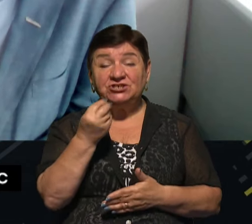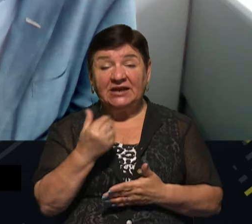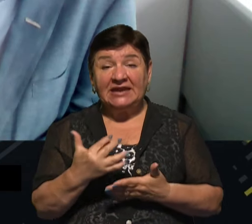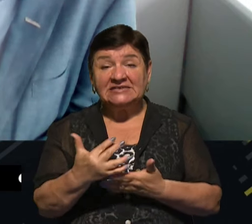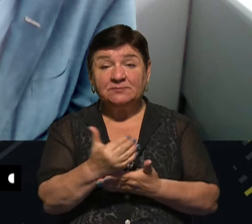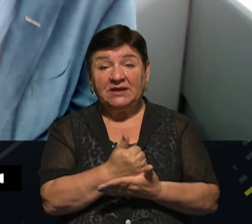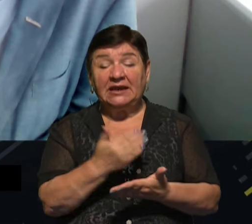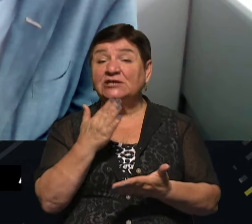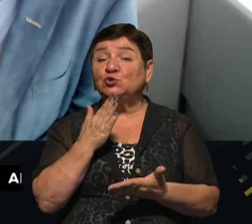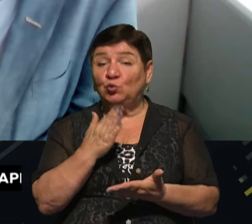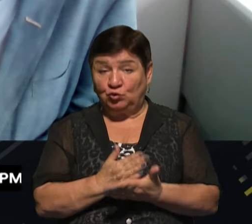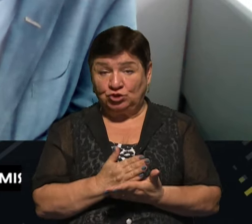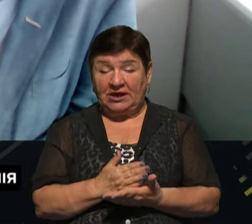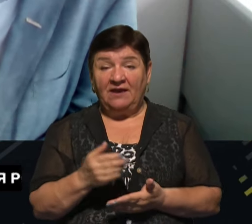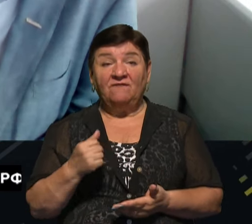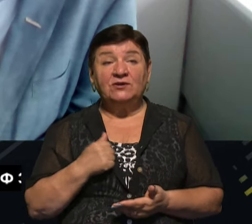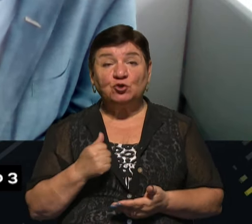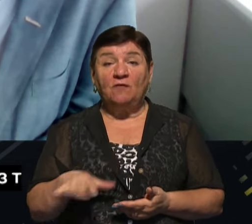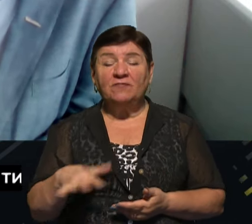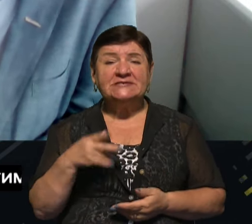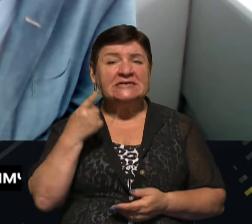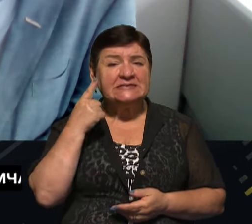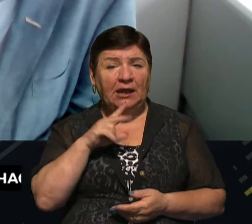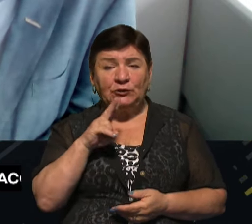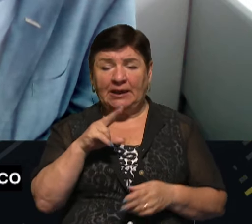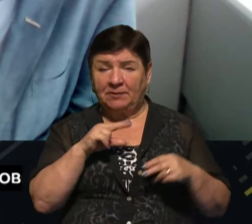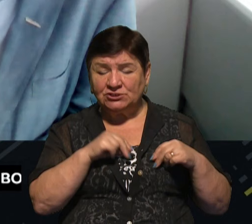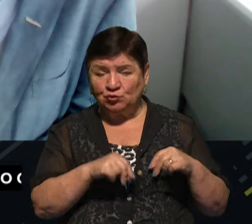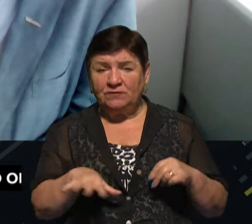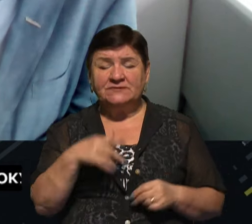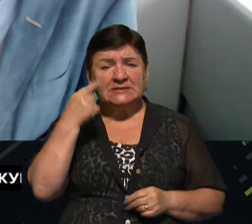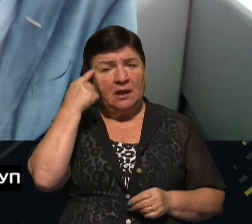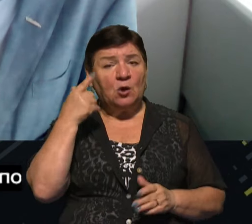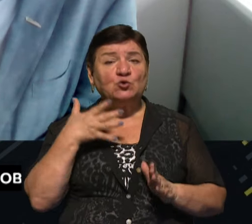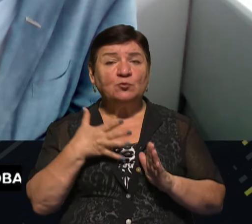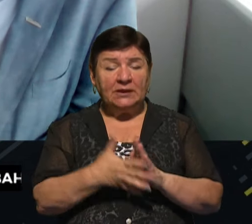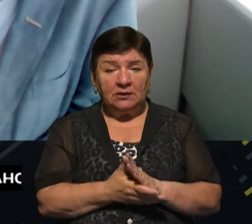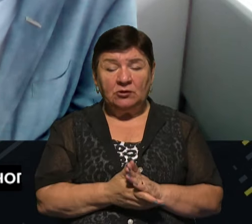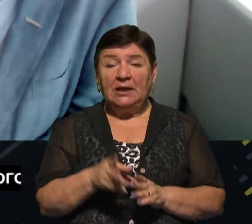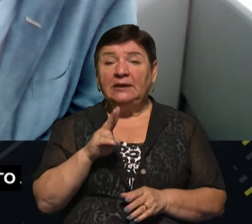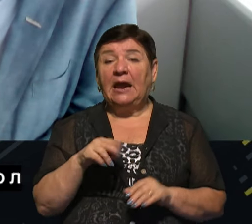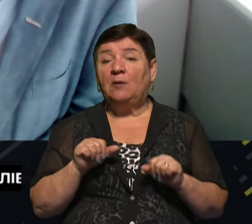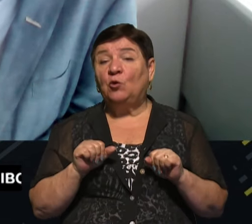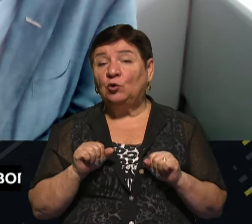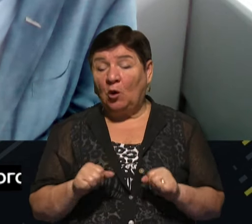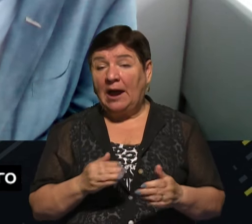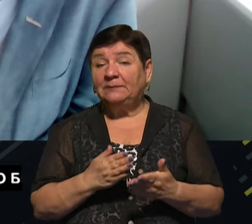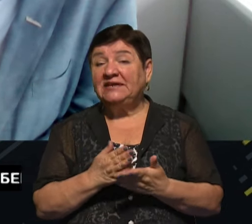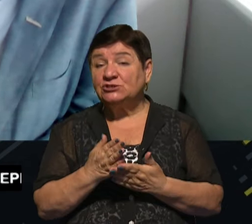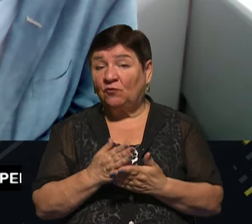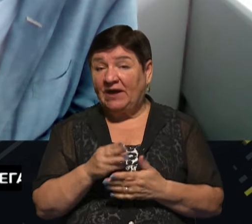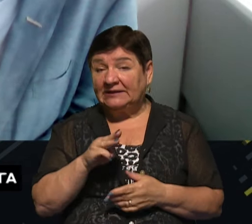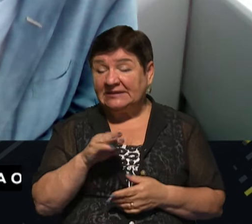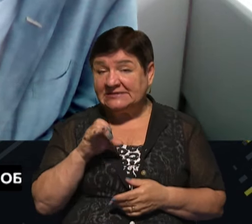існуючий військовий. І всі вже знають, як це працює, всі розуміють, як це могло б адмініструватися.